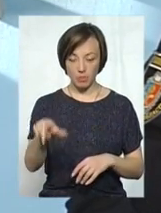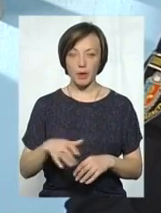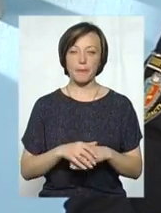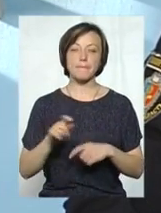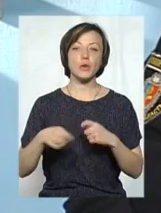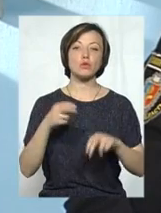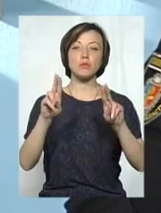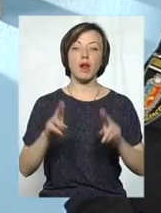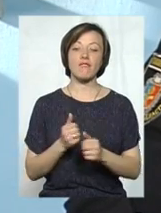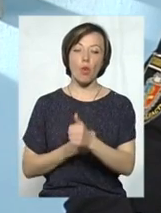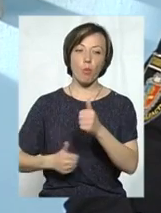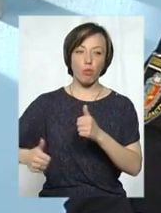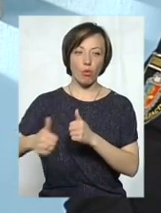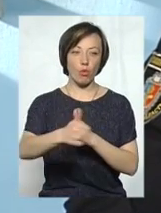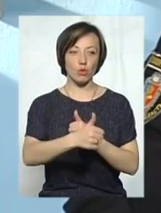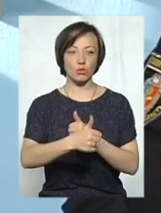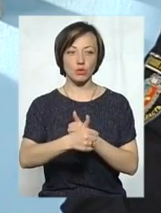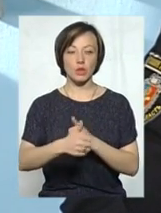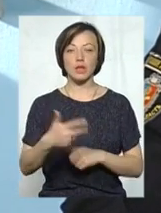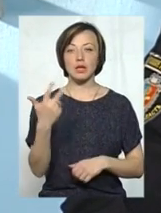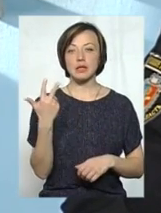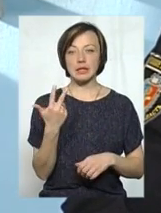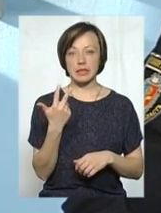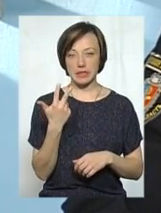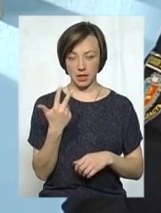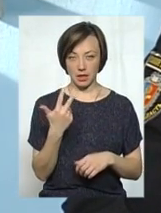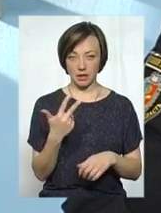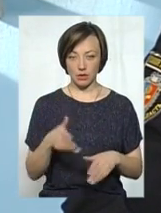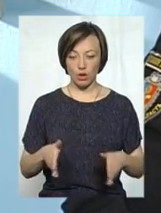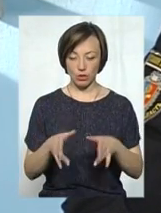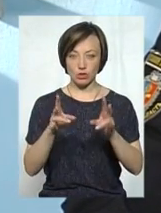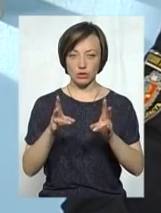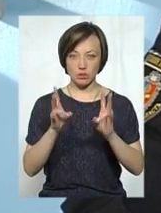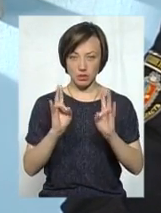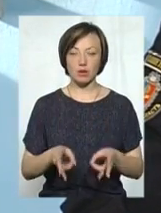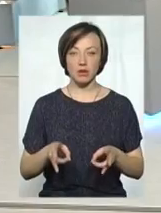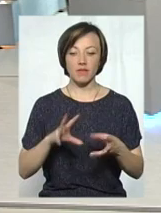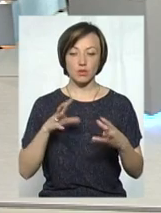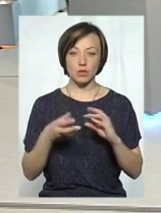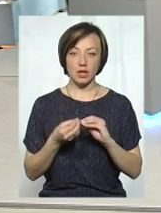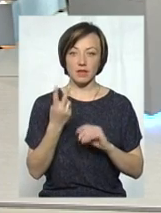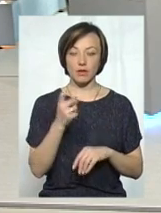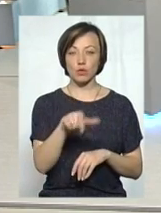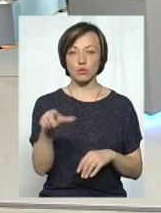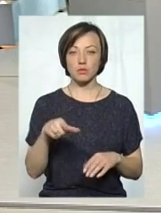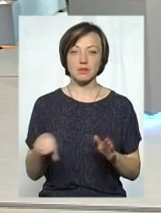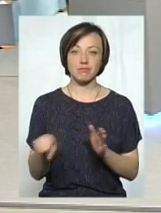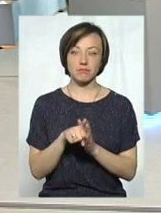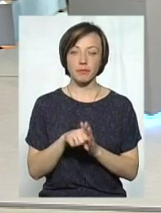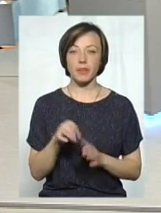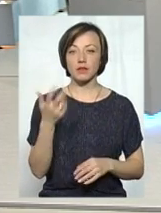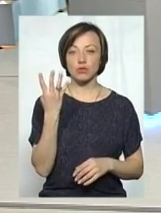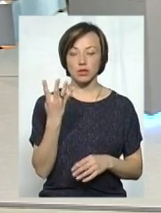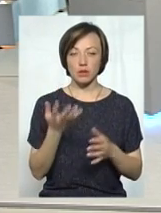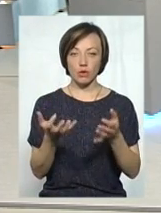Порушення правил обгону – три дорожньо-транспортних пригоди, внаслідок яких, знову ж таки, дві особи загинули і чотири